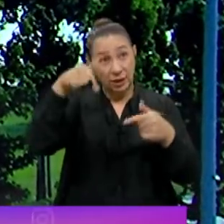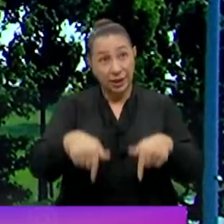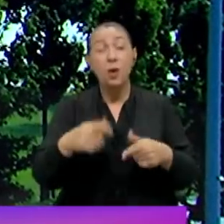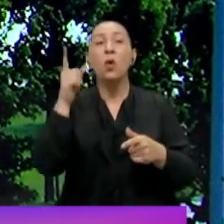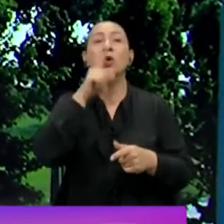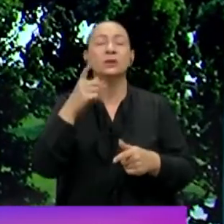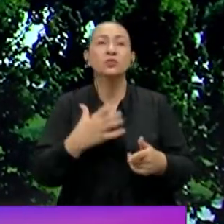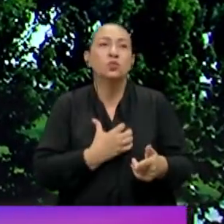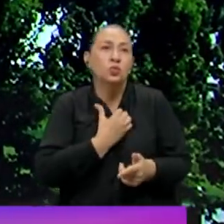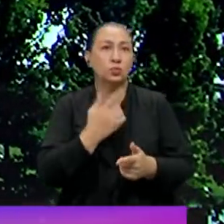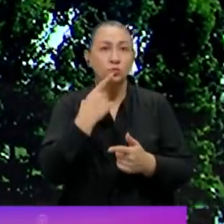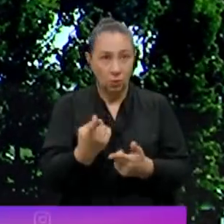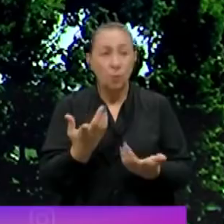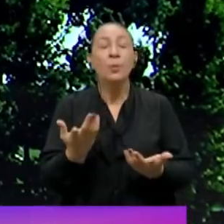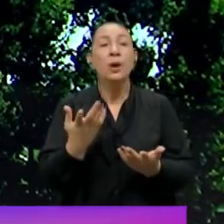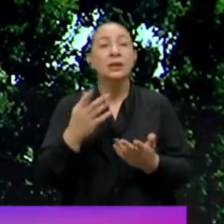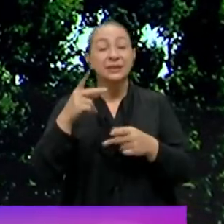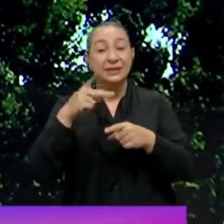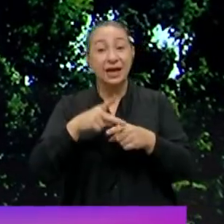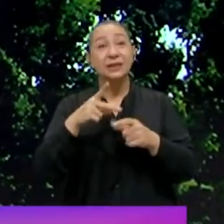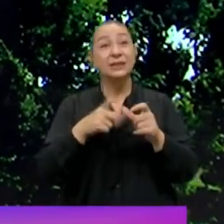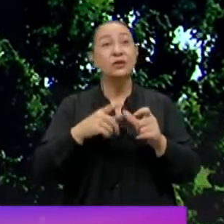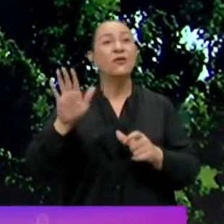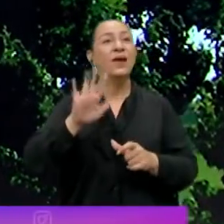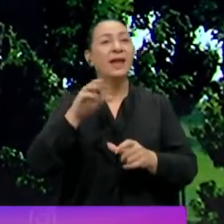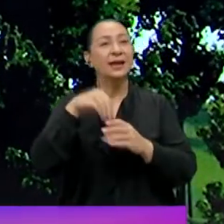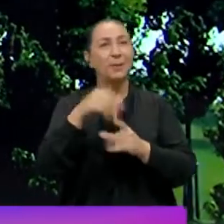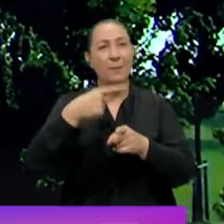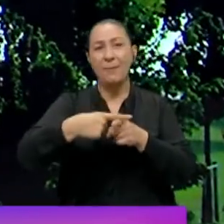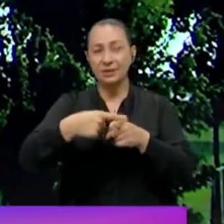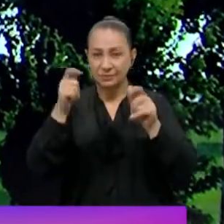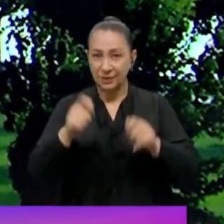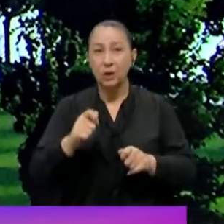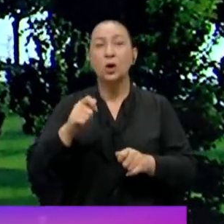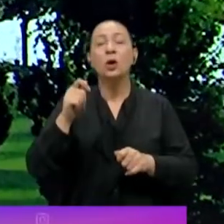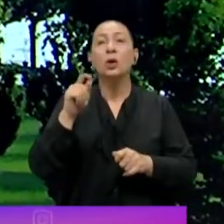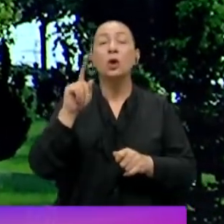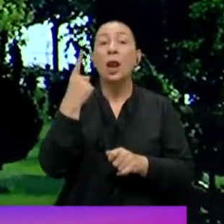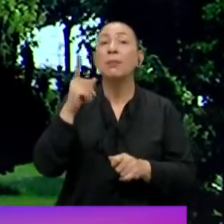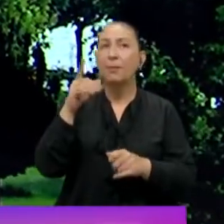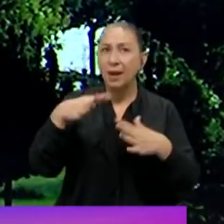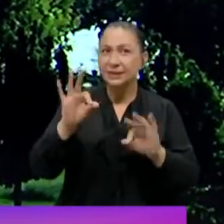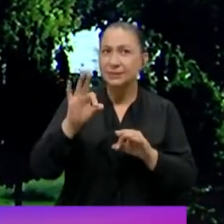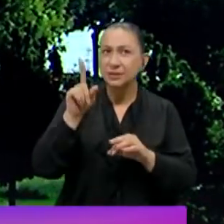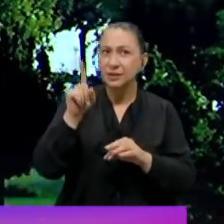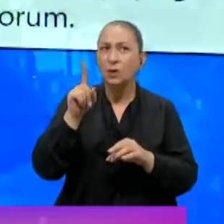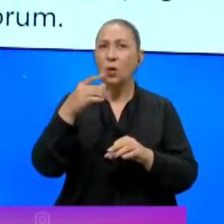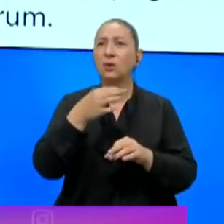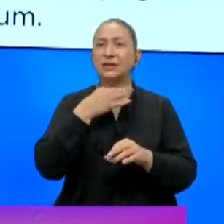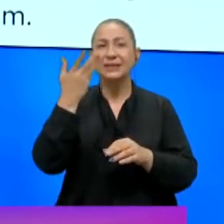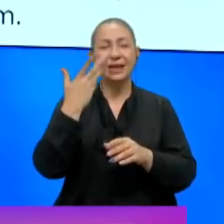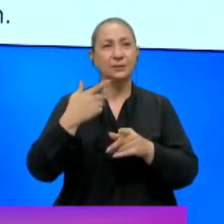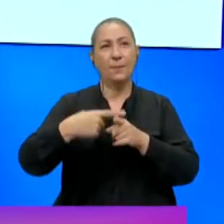o yüzden maalesef diyorum. Ziya Selçuk da veda için bir paylaşım yaptı. Yönetmenim hazırsa o paylaşımı da izleyicilerimizle